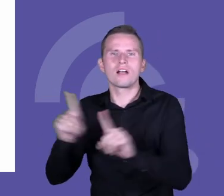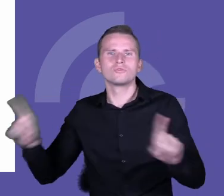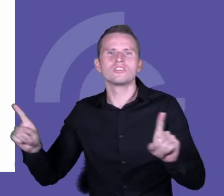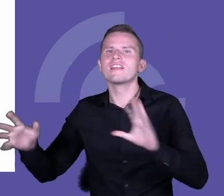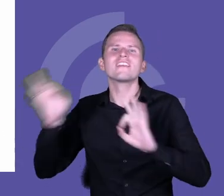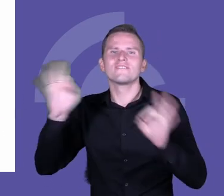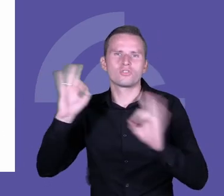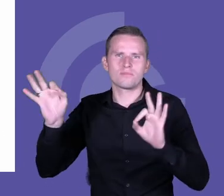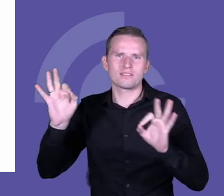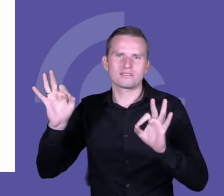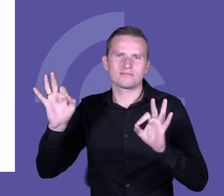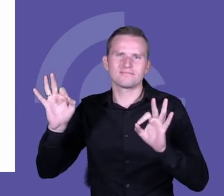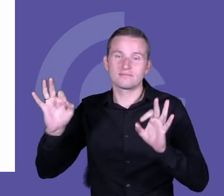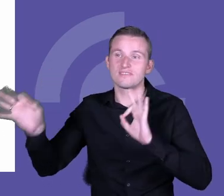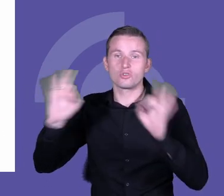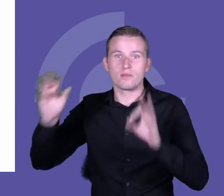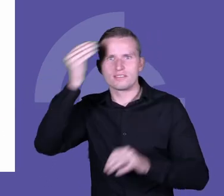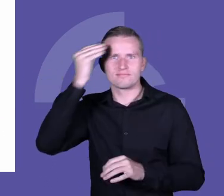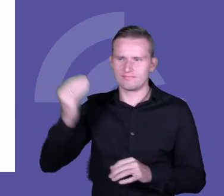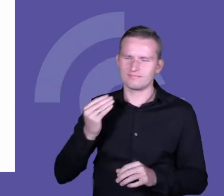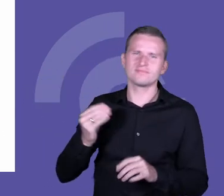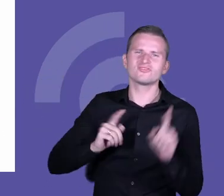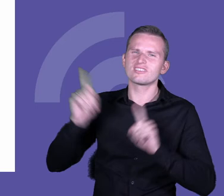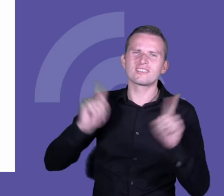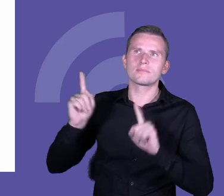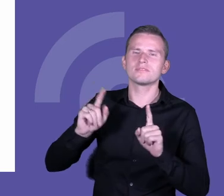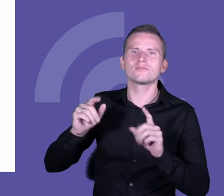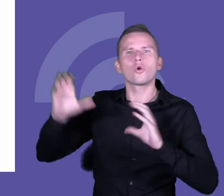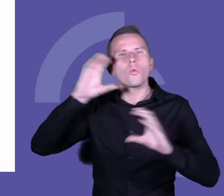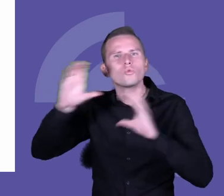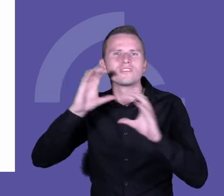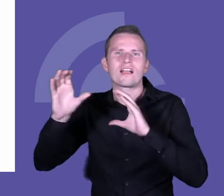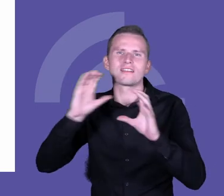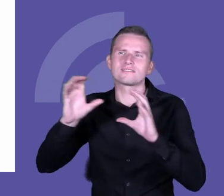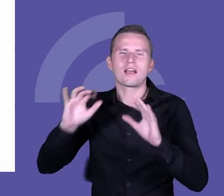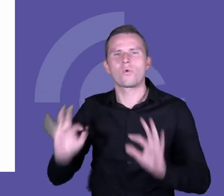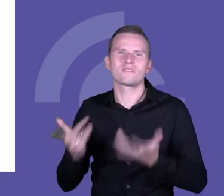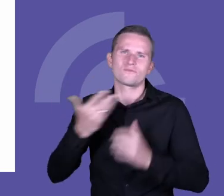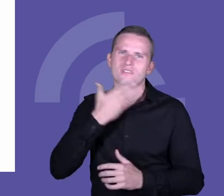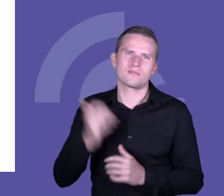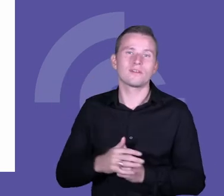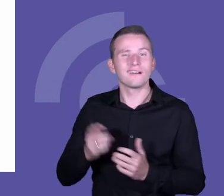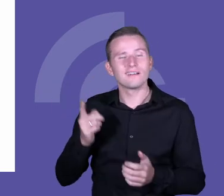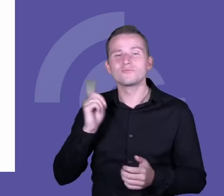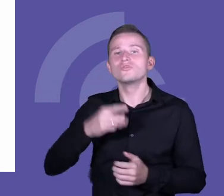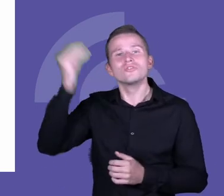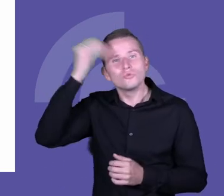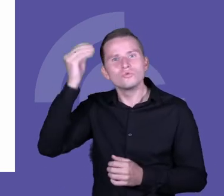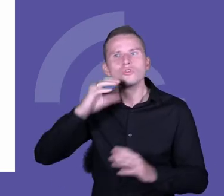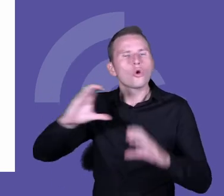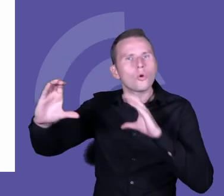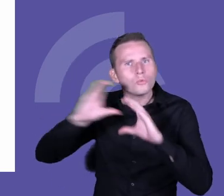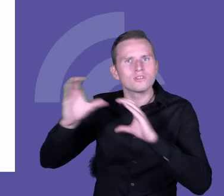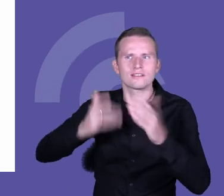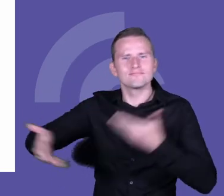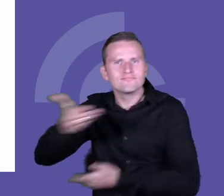zwrotnej. On bywa też trudny. Więc to jest znowu taka sztuka uczenia się dialogu, rozmowy właśnie o trudnościach, ale